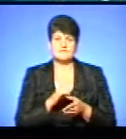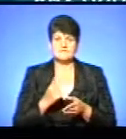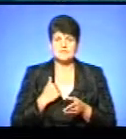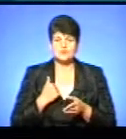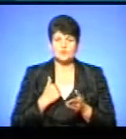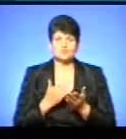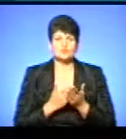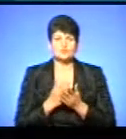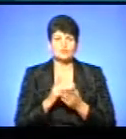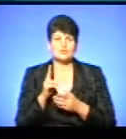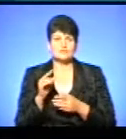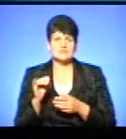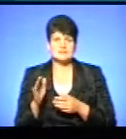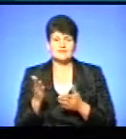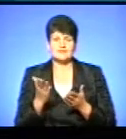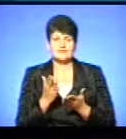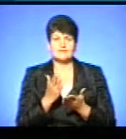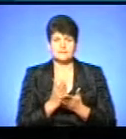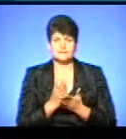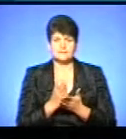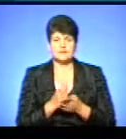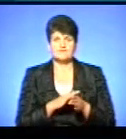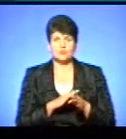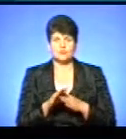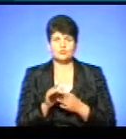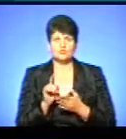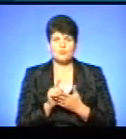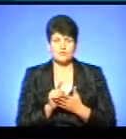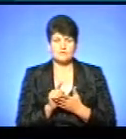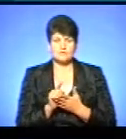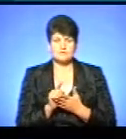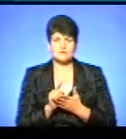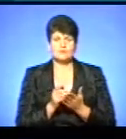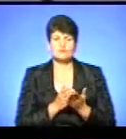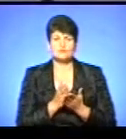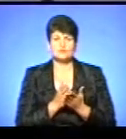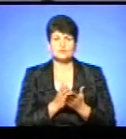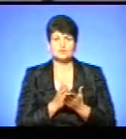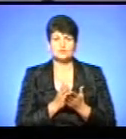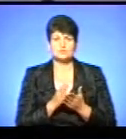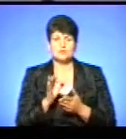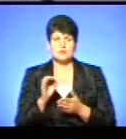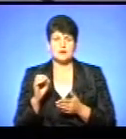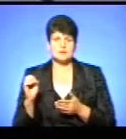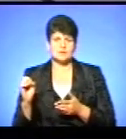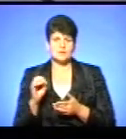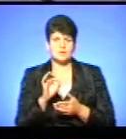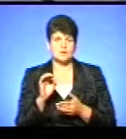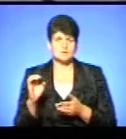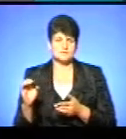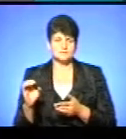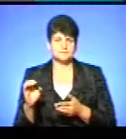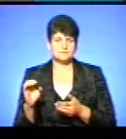військовослужбовців, які виконують обов'язок в службі ОООС. На сході, зрозуміло.